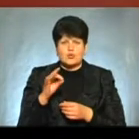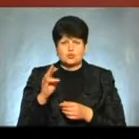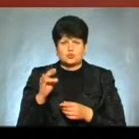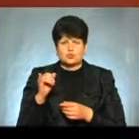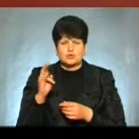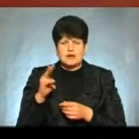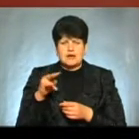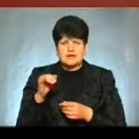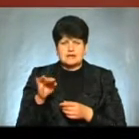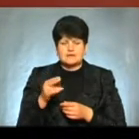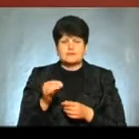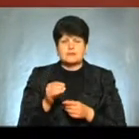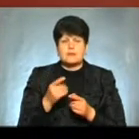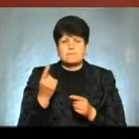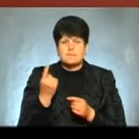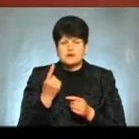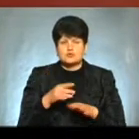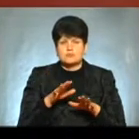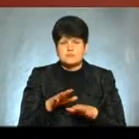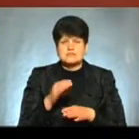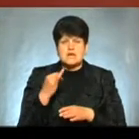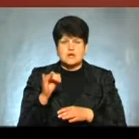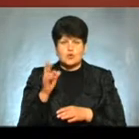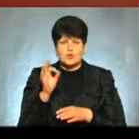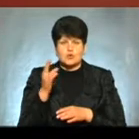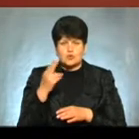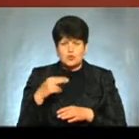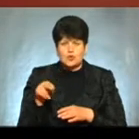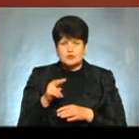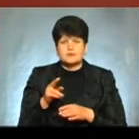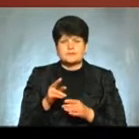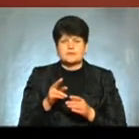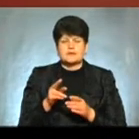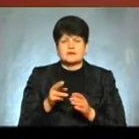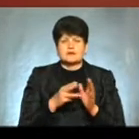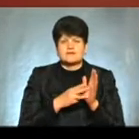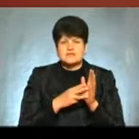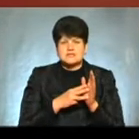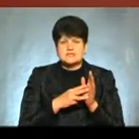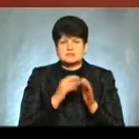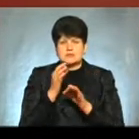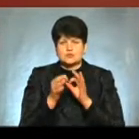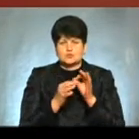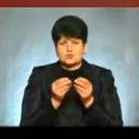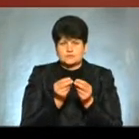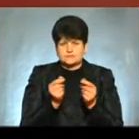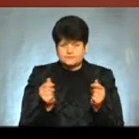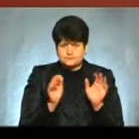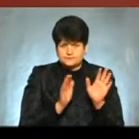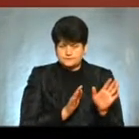першому місці це був йод-131 радіозотоп З середнім періодом на піврозпаду 8 діб На другому місці це є,